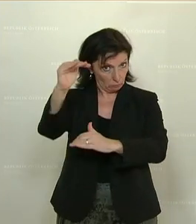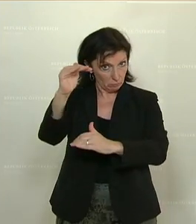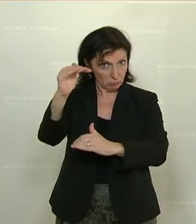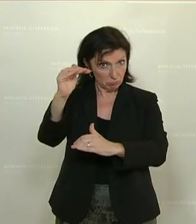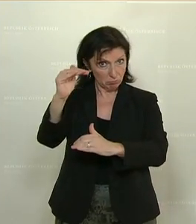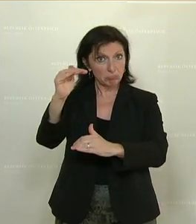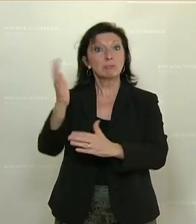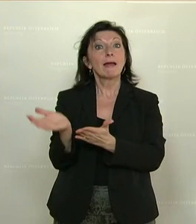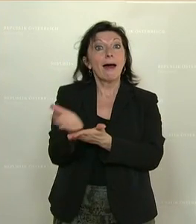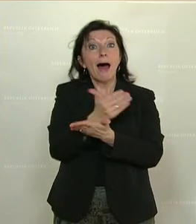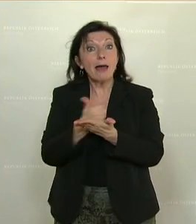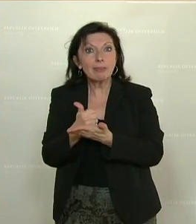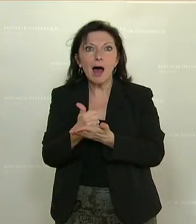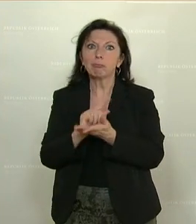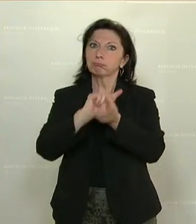Wurstsemmeln leisten.